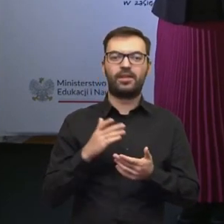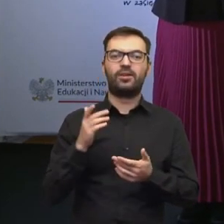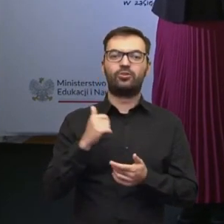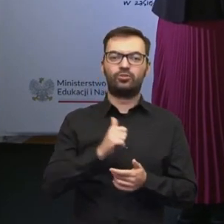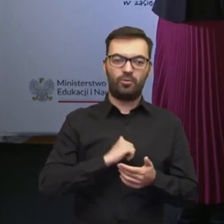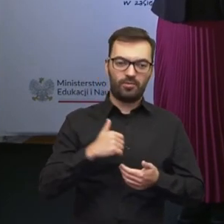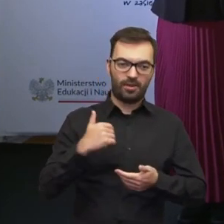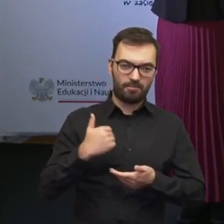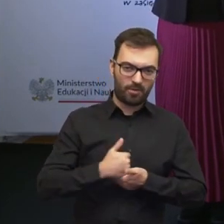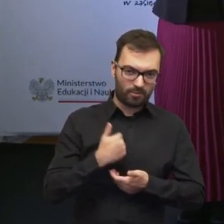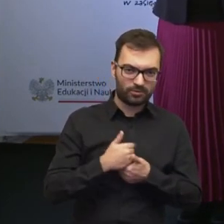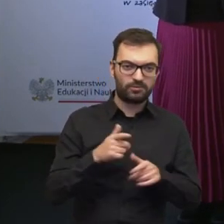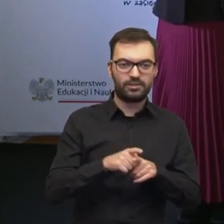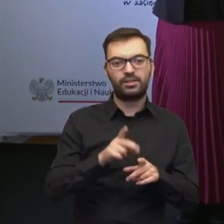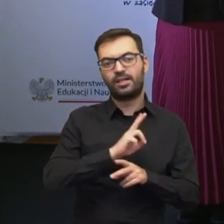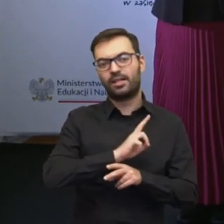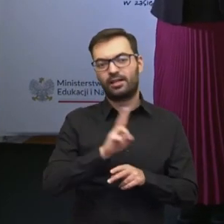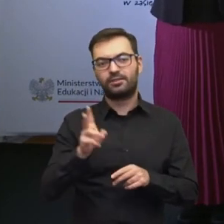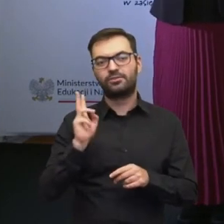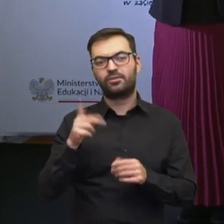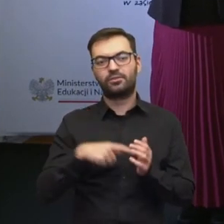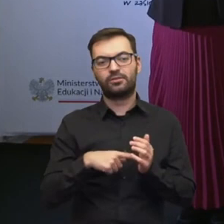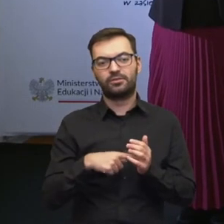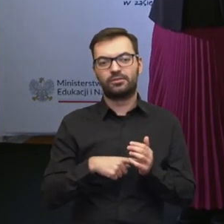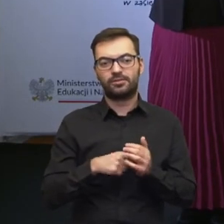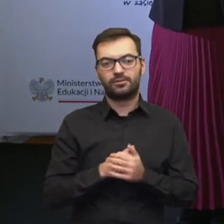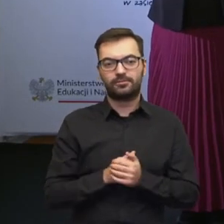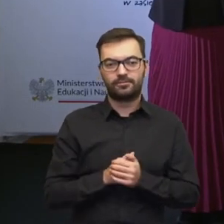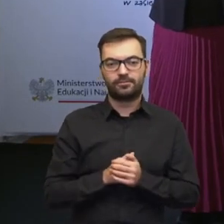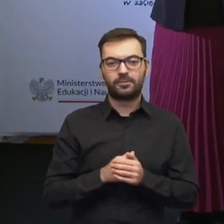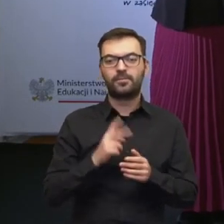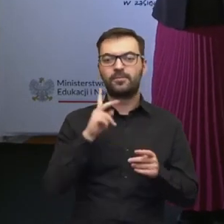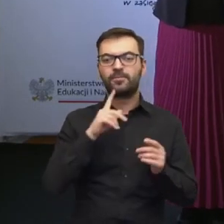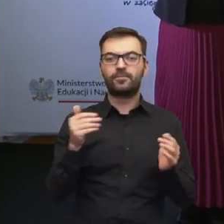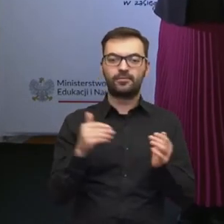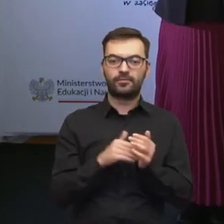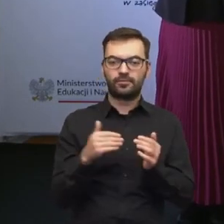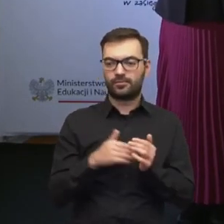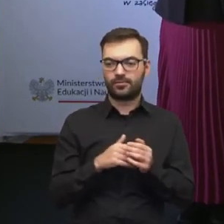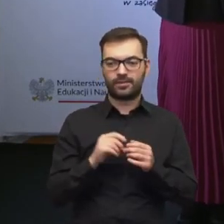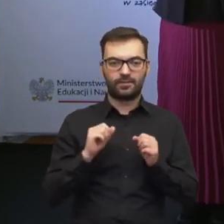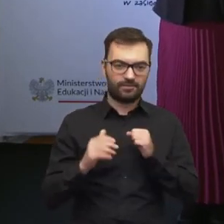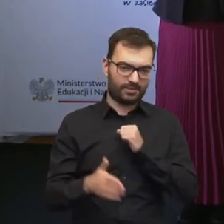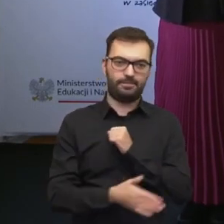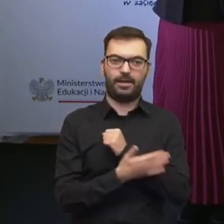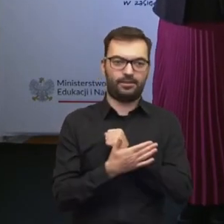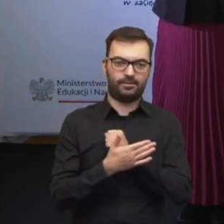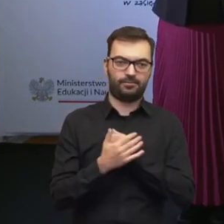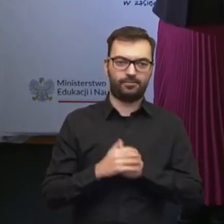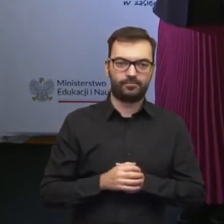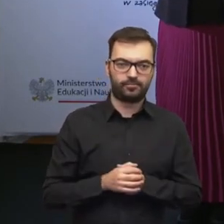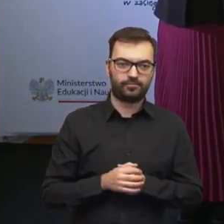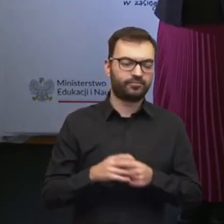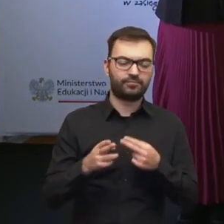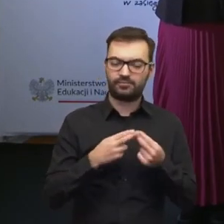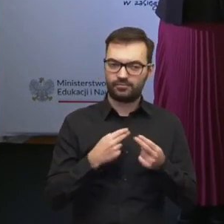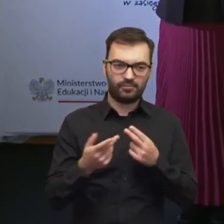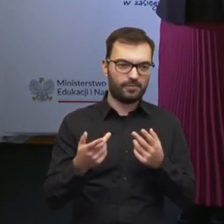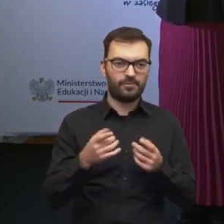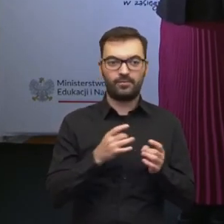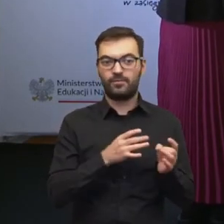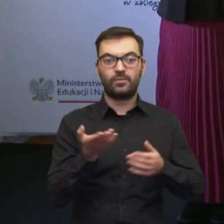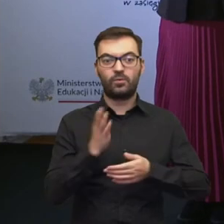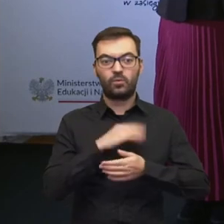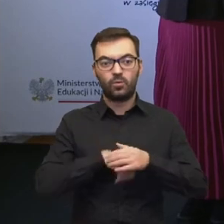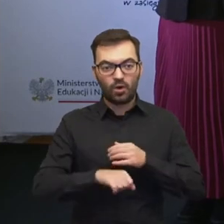sobie, i tym wszystkim, którzy jakiegokolwiek wsparcia potrzebują, czy to właśnie zaraz